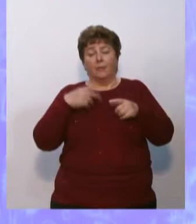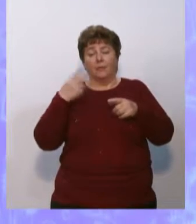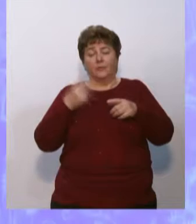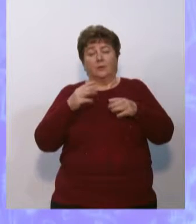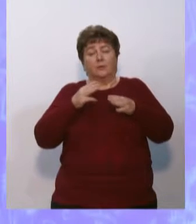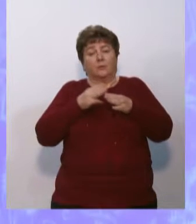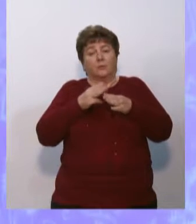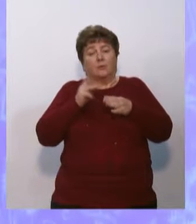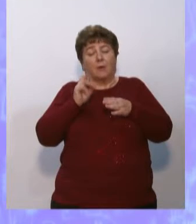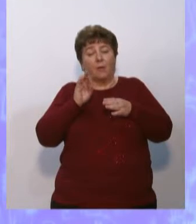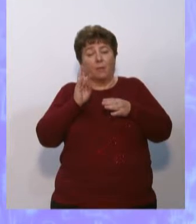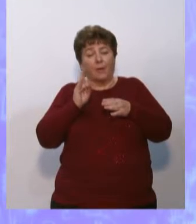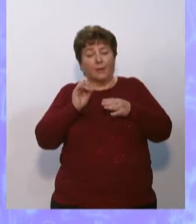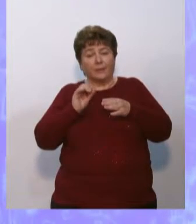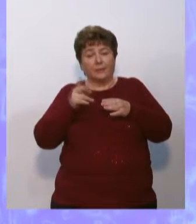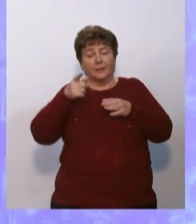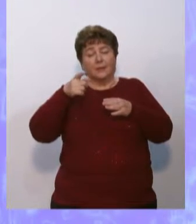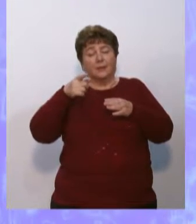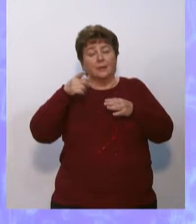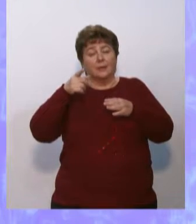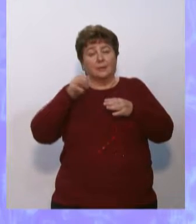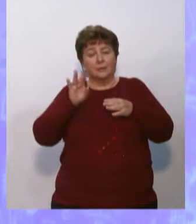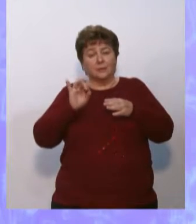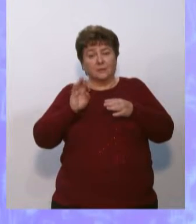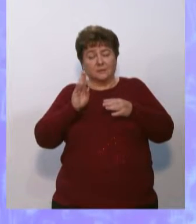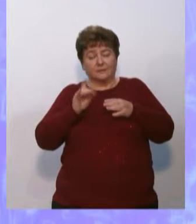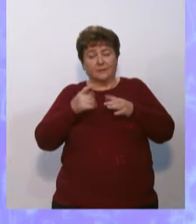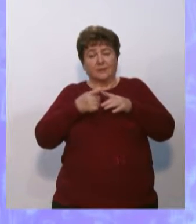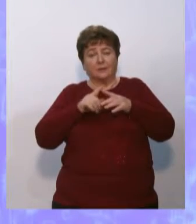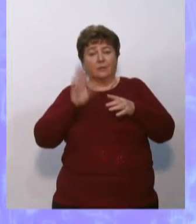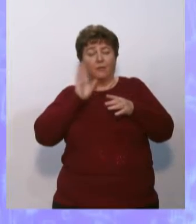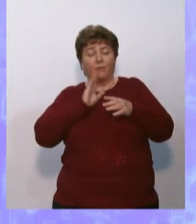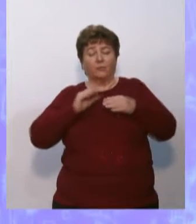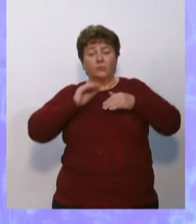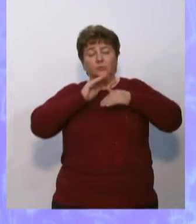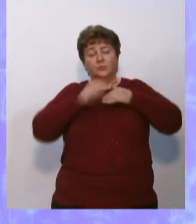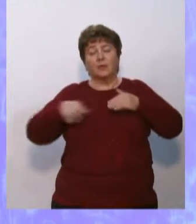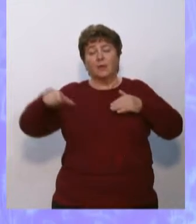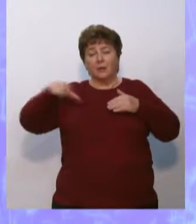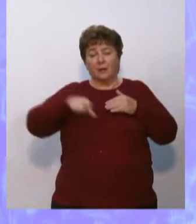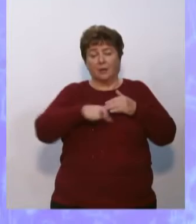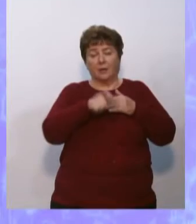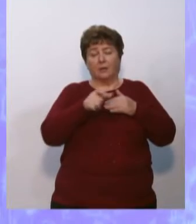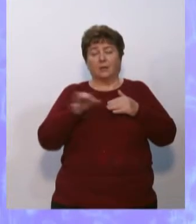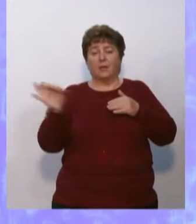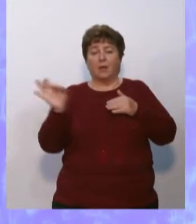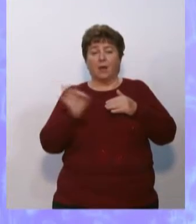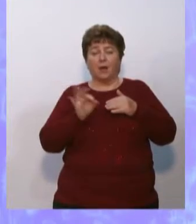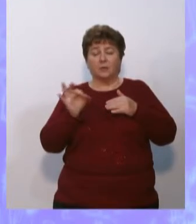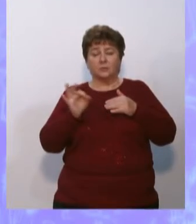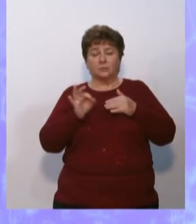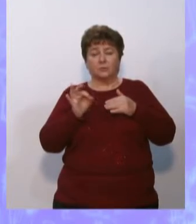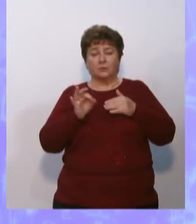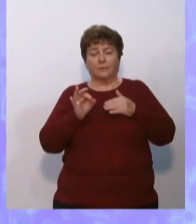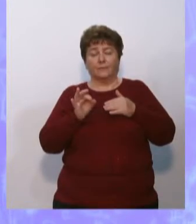компонент гидросферы – это воды, суши, реки, озера,